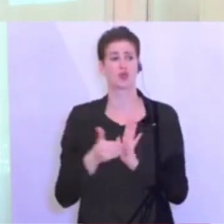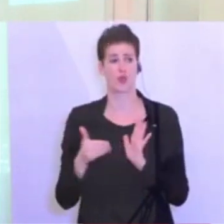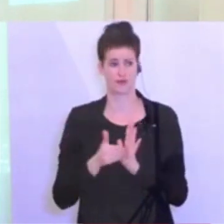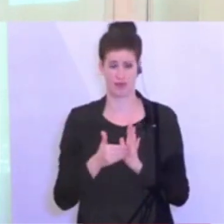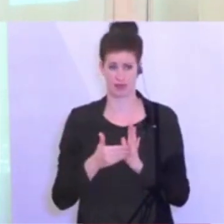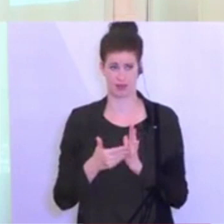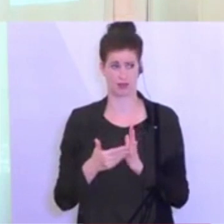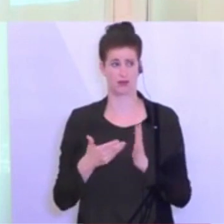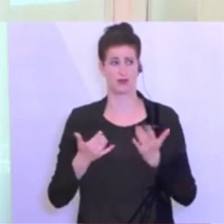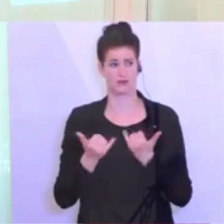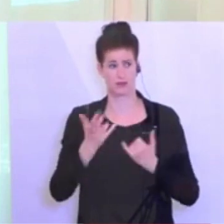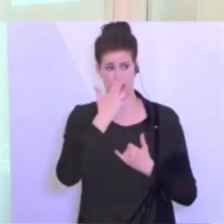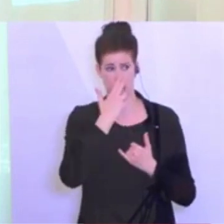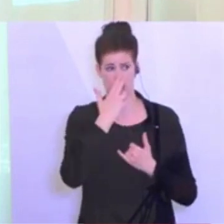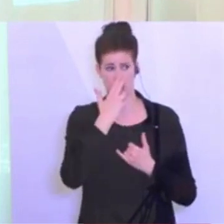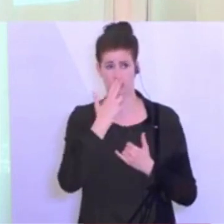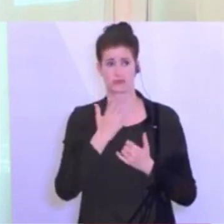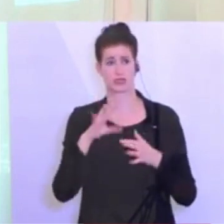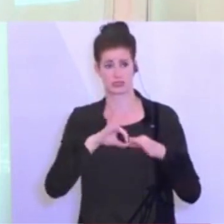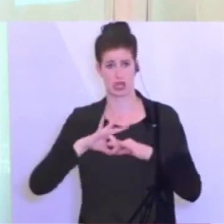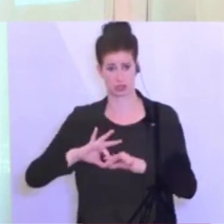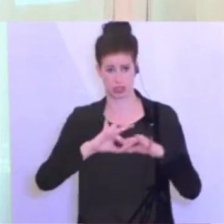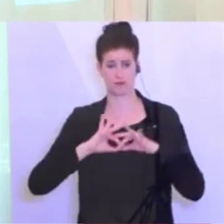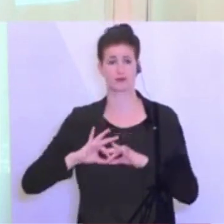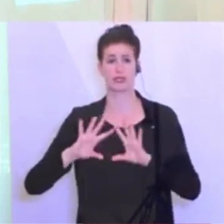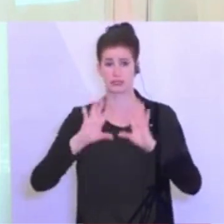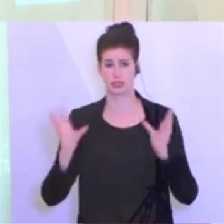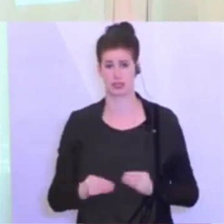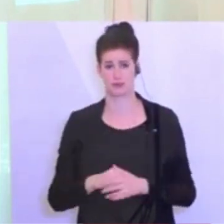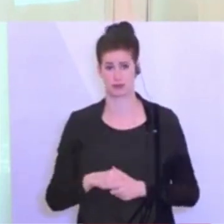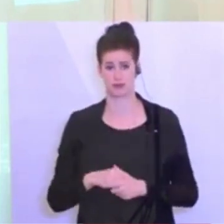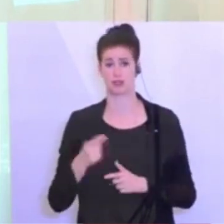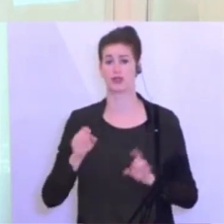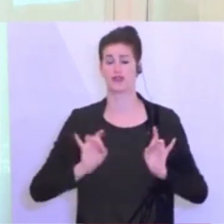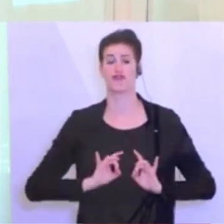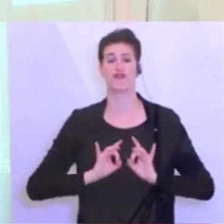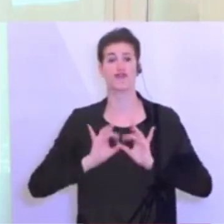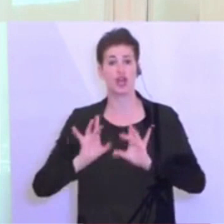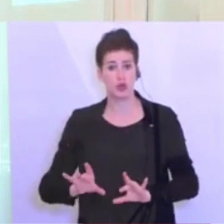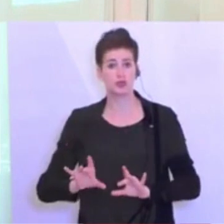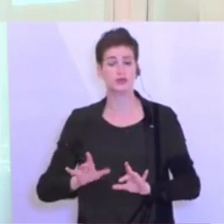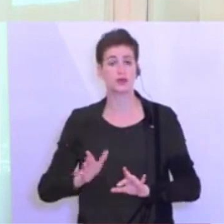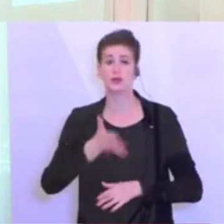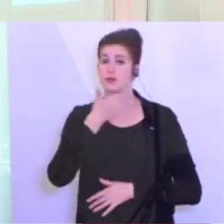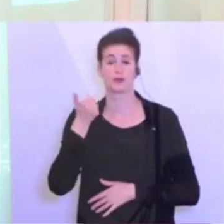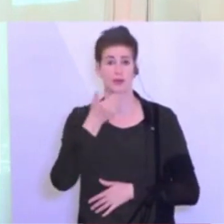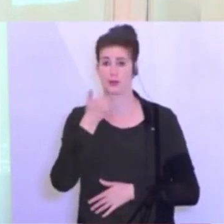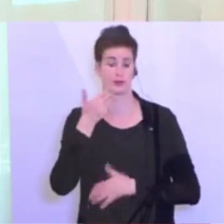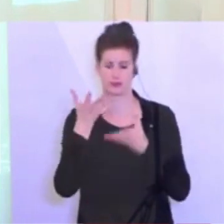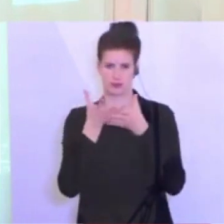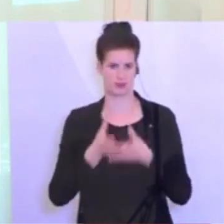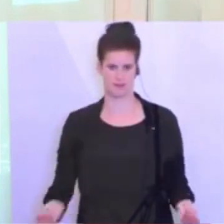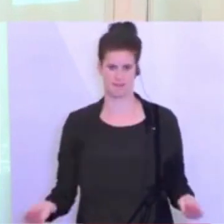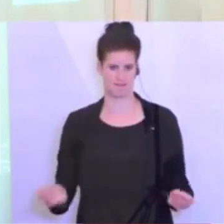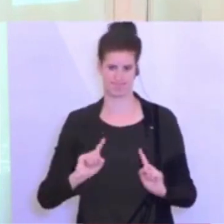Beitrag zum Schutz unserer Gesellschaft insgesamt ist. Das Virus ist noch nicht weg.